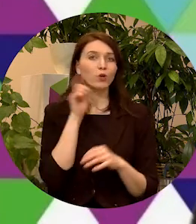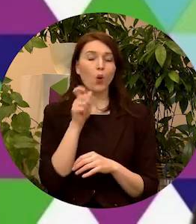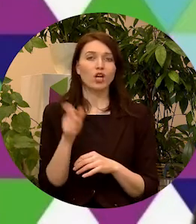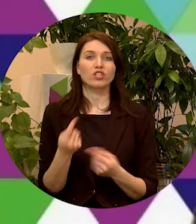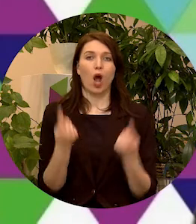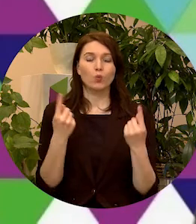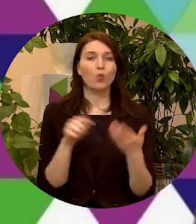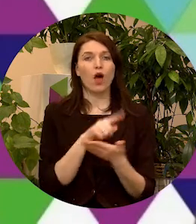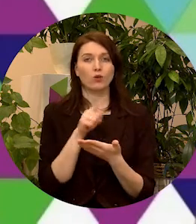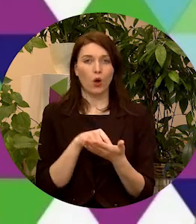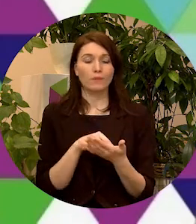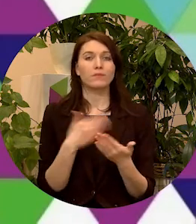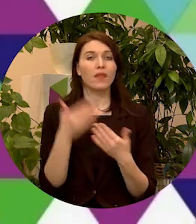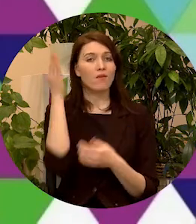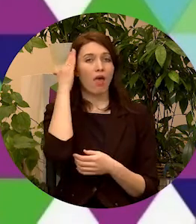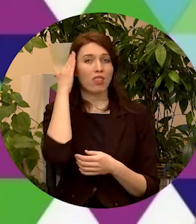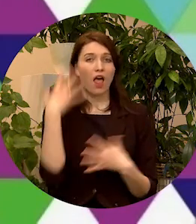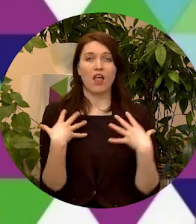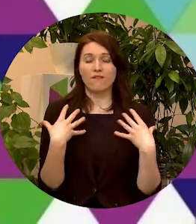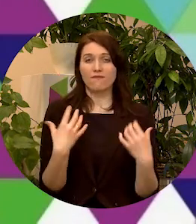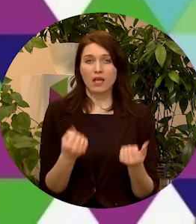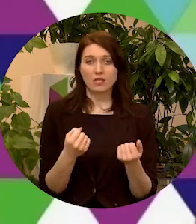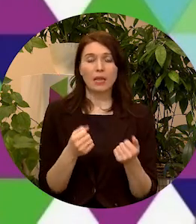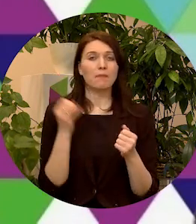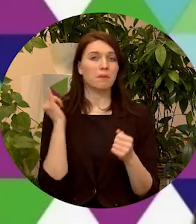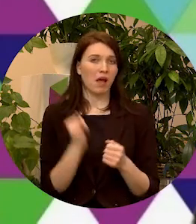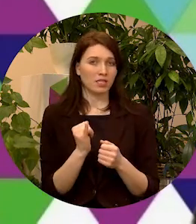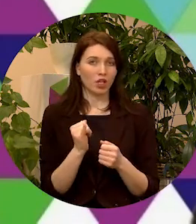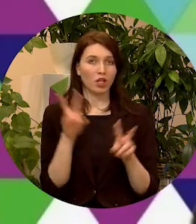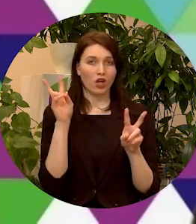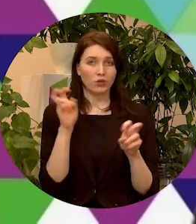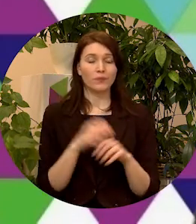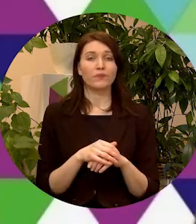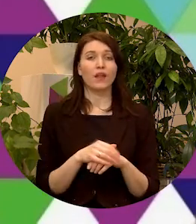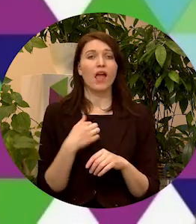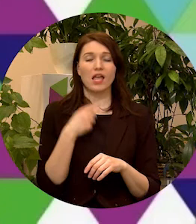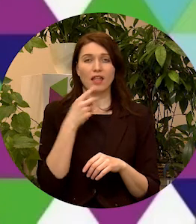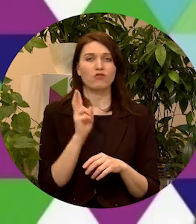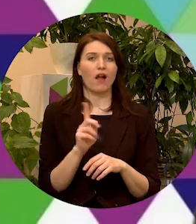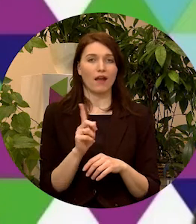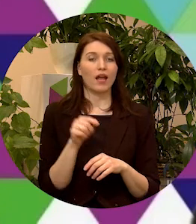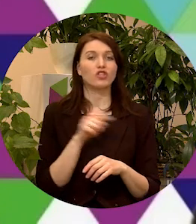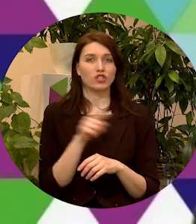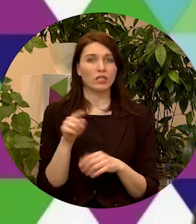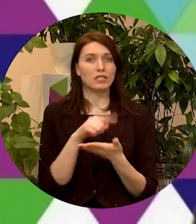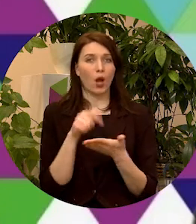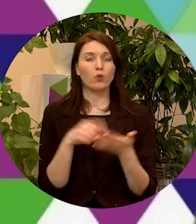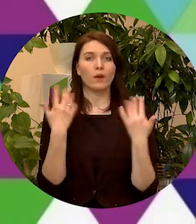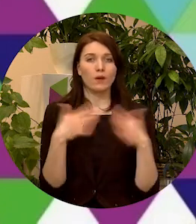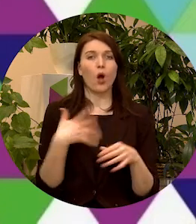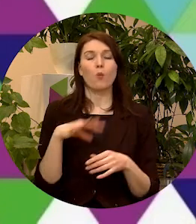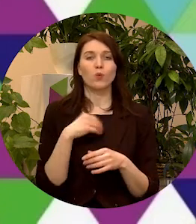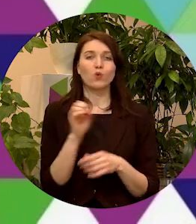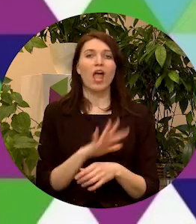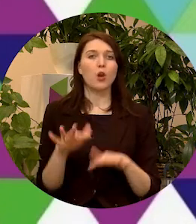aktuālu jautājumu proti mentālās veselības pasliktināšanos. Un es teikšu kā ir, ka šie jautājumi jau ir uz mūsu Eiropas